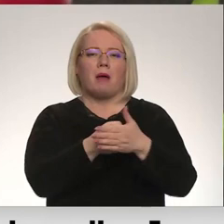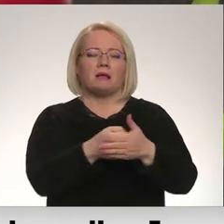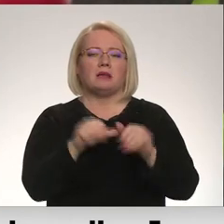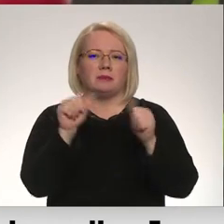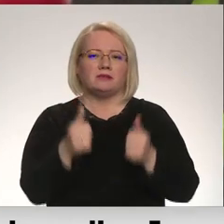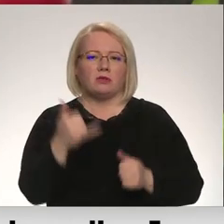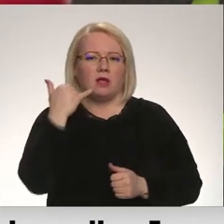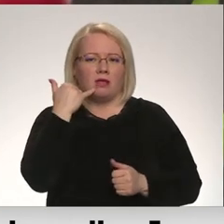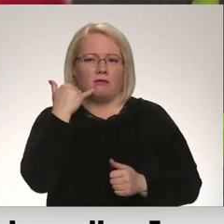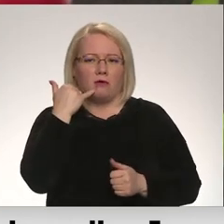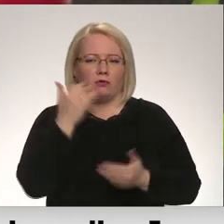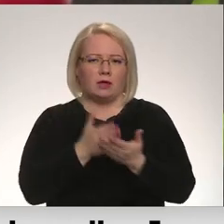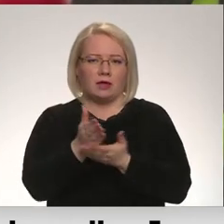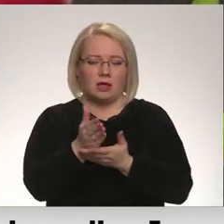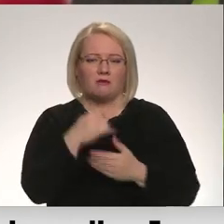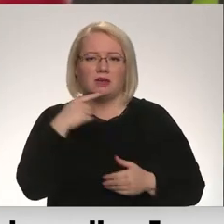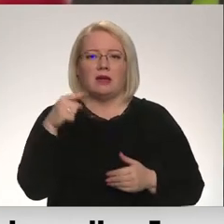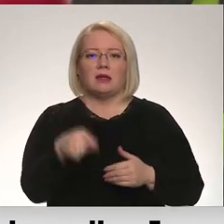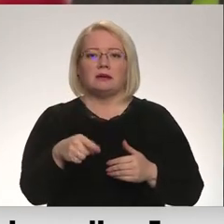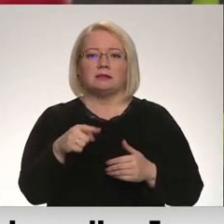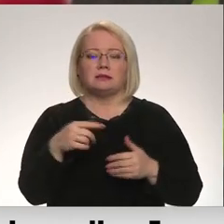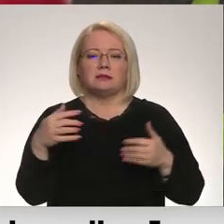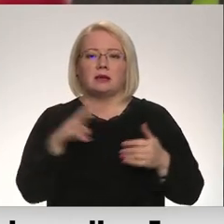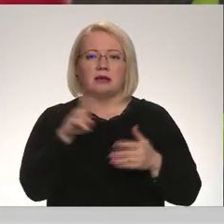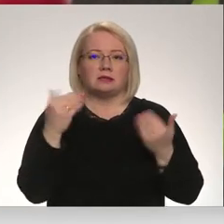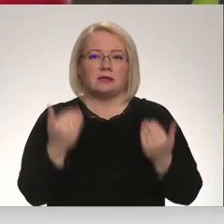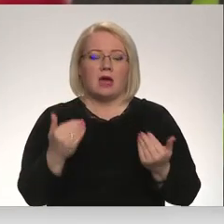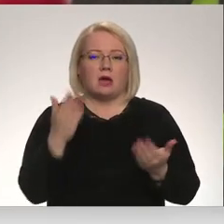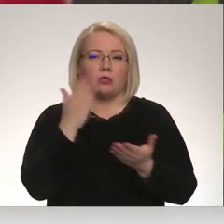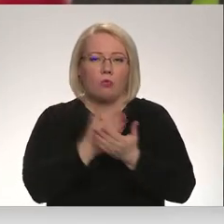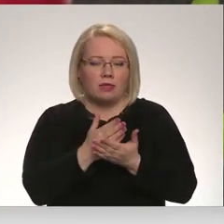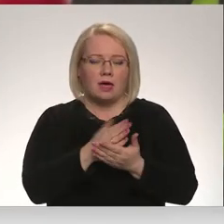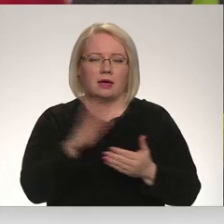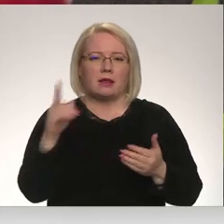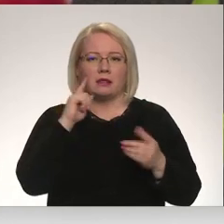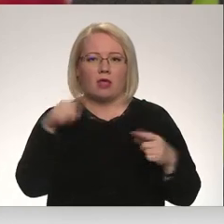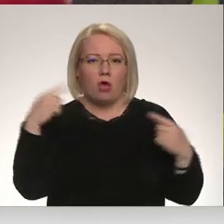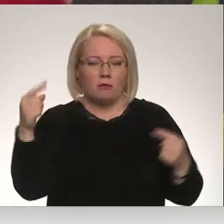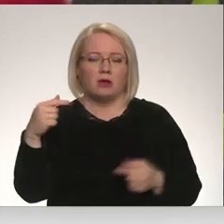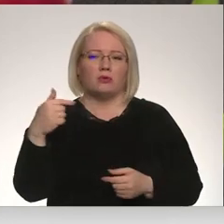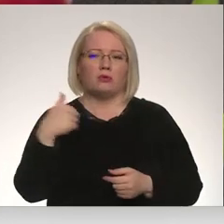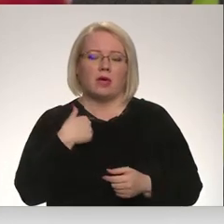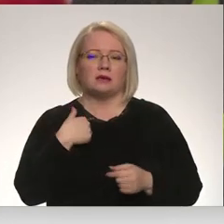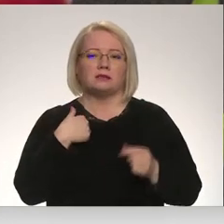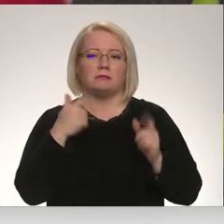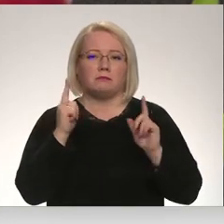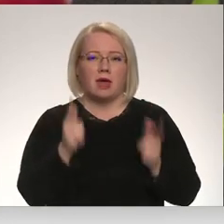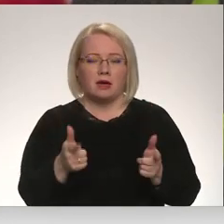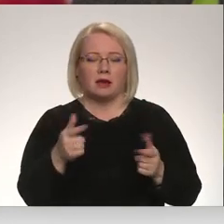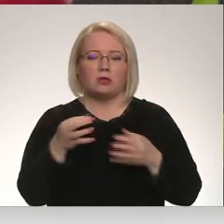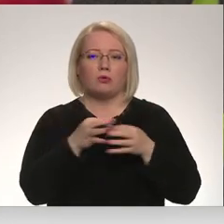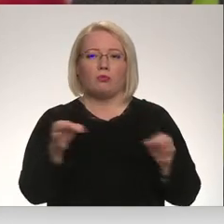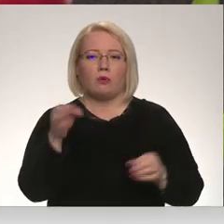karš, kas tagad notiek, tas ir kaut kas absolūti nenormāls. Tāpēc es pieteicu uz brīvprātīgiem. Sanīdu kompānija man